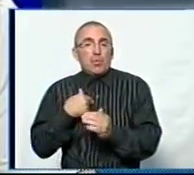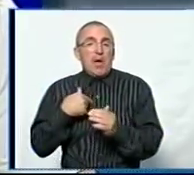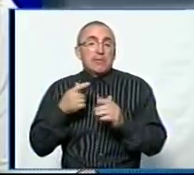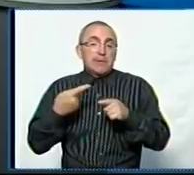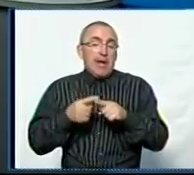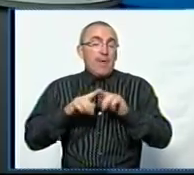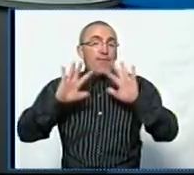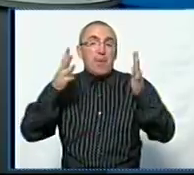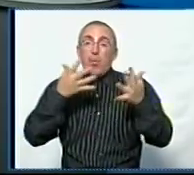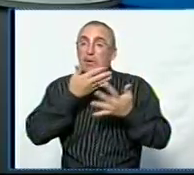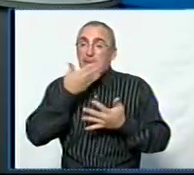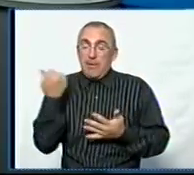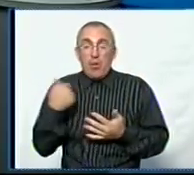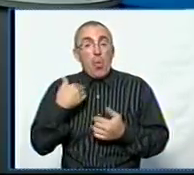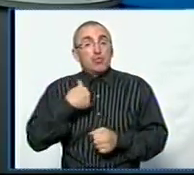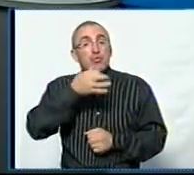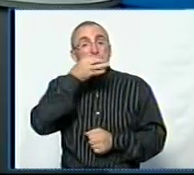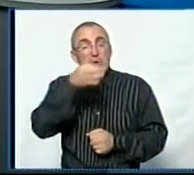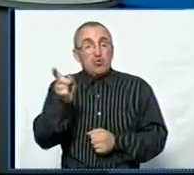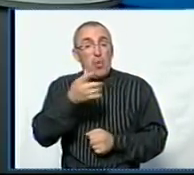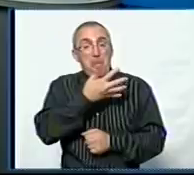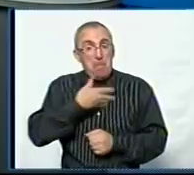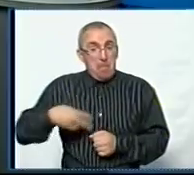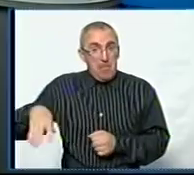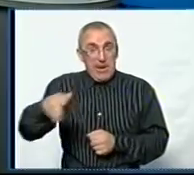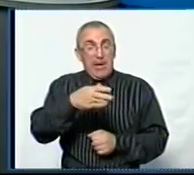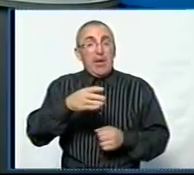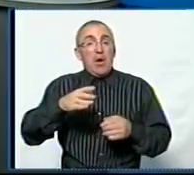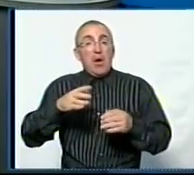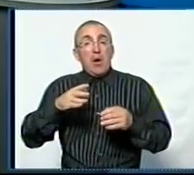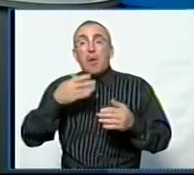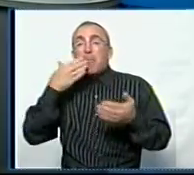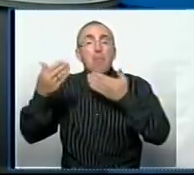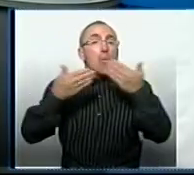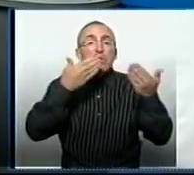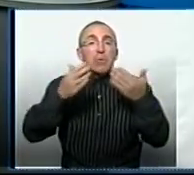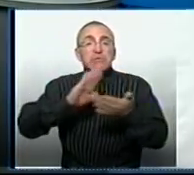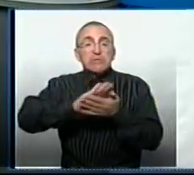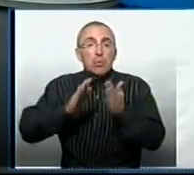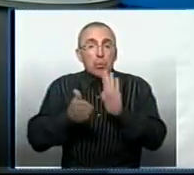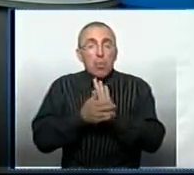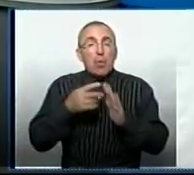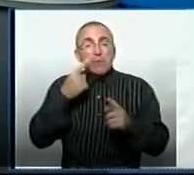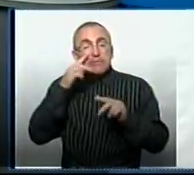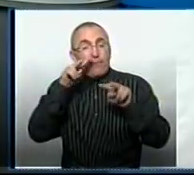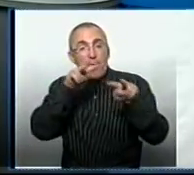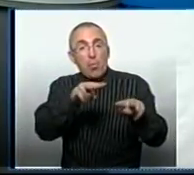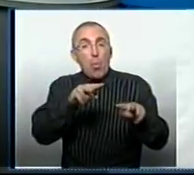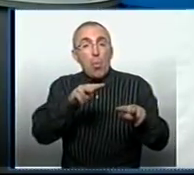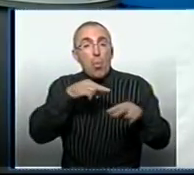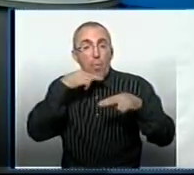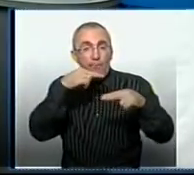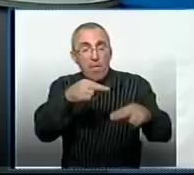випадків немає, але я хочу сказати, що ми моніторимо ситуацію, і на сьогодні звернули увагу на те, що